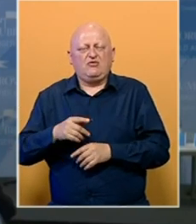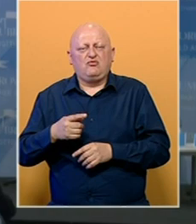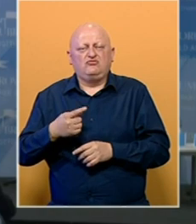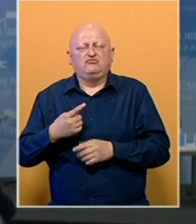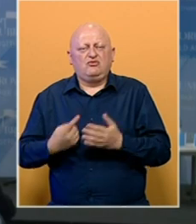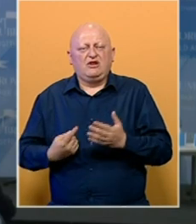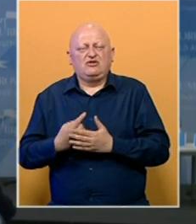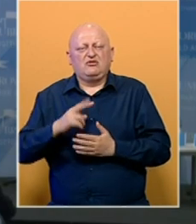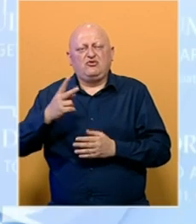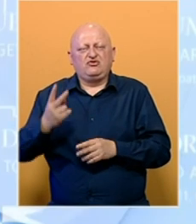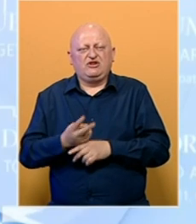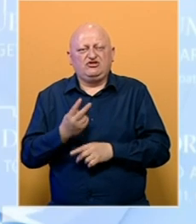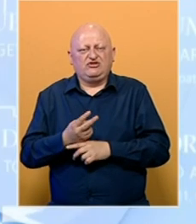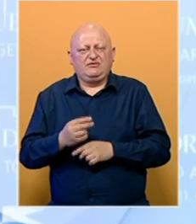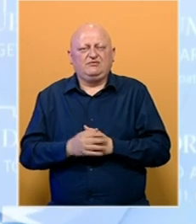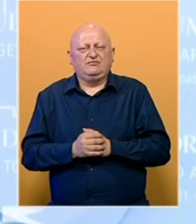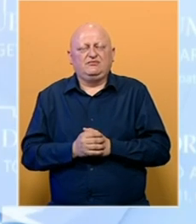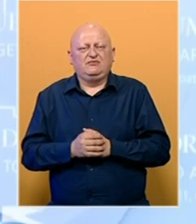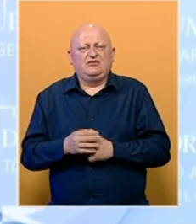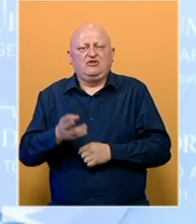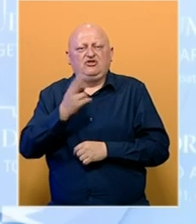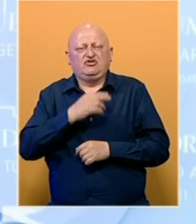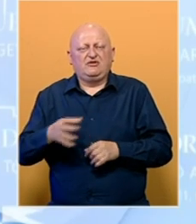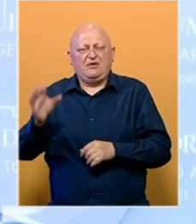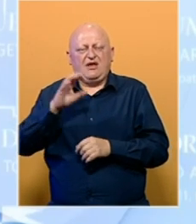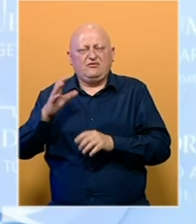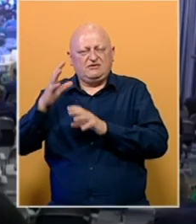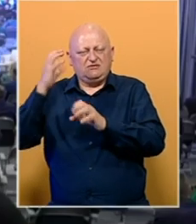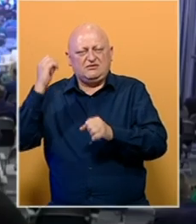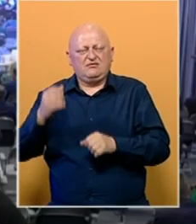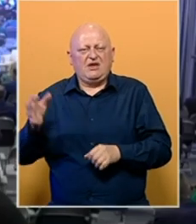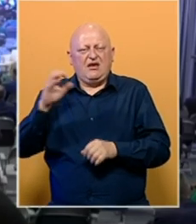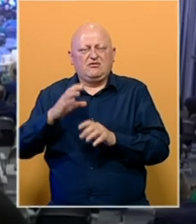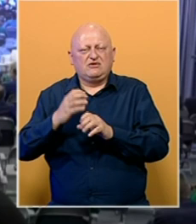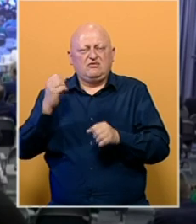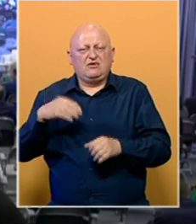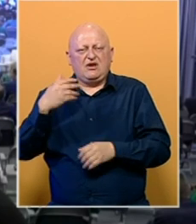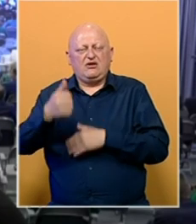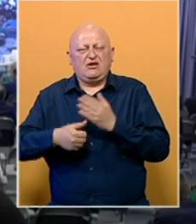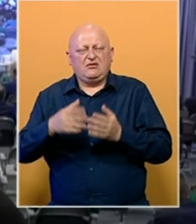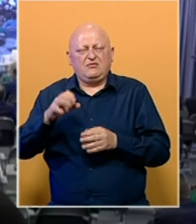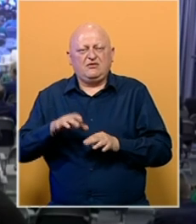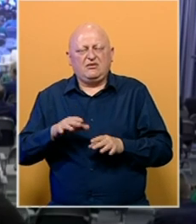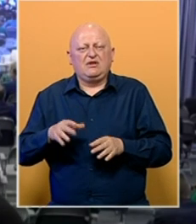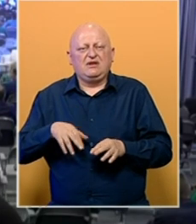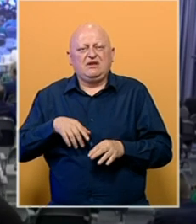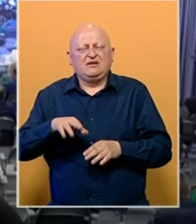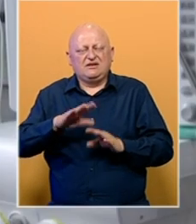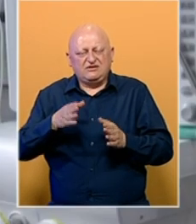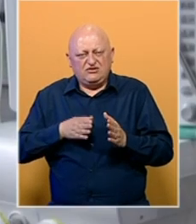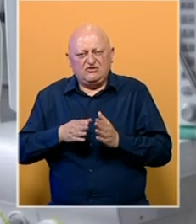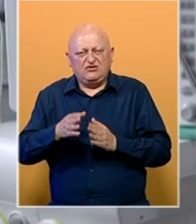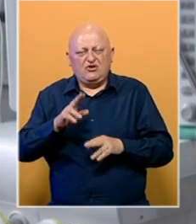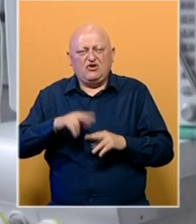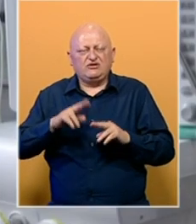posljedice po druge zemlje. Šefa Evropske diplomacije tvrdi da je Evropska unija nakon godinu i pol pandemije napokon izlazi iz tunela, no